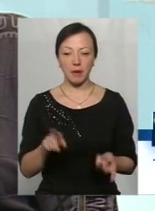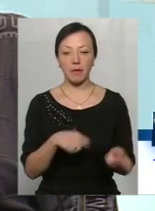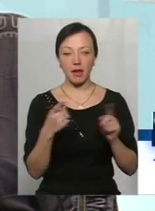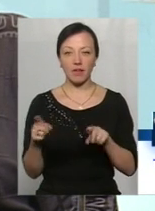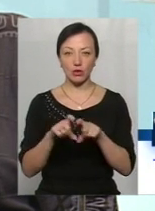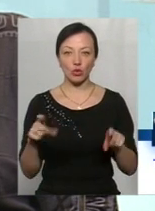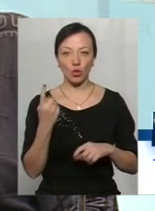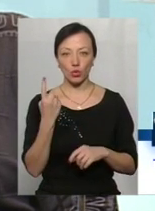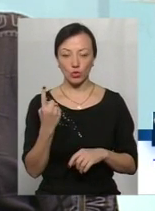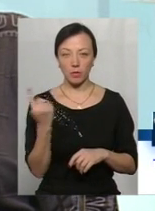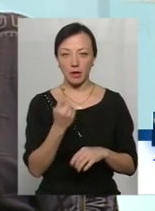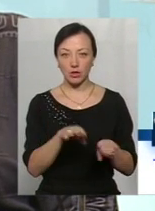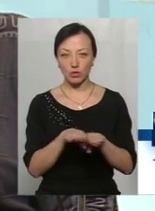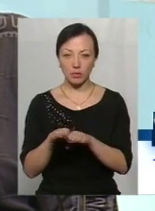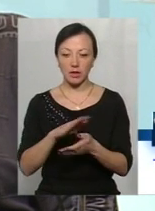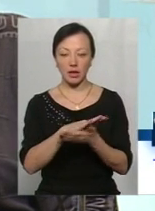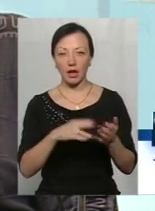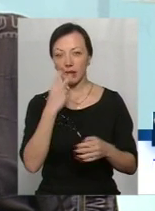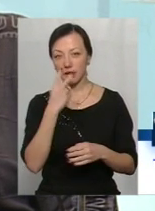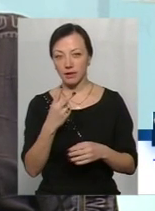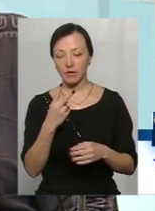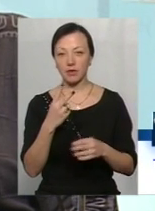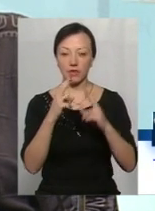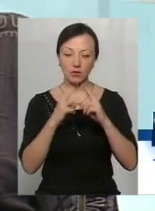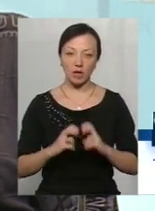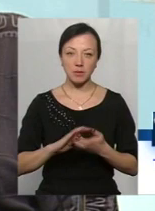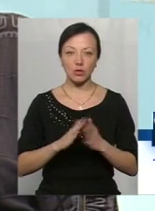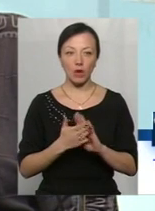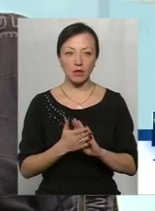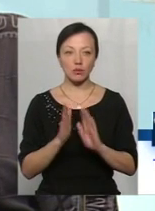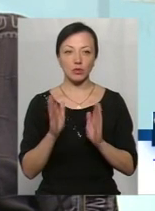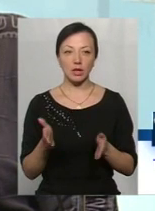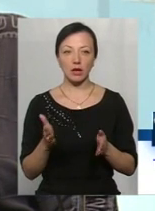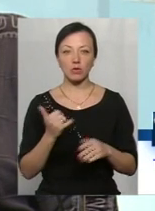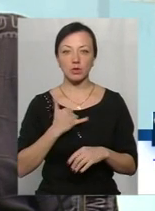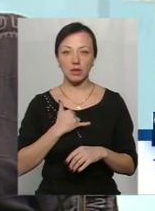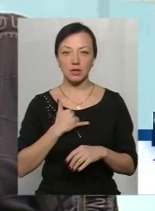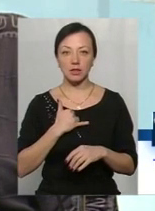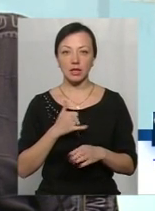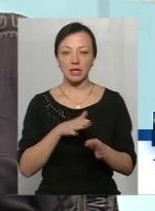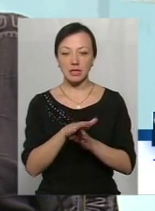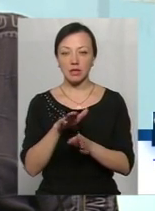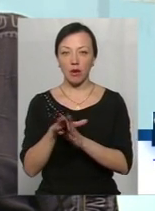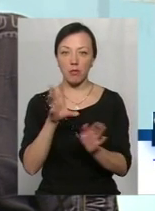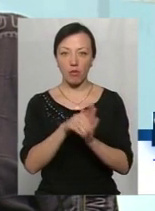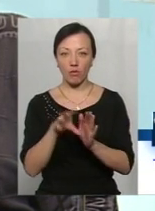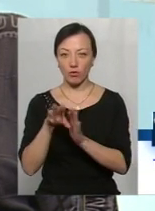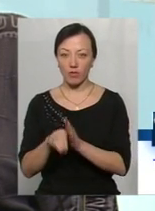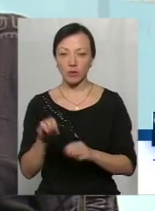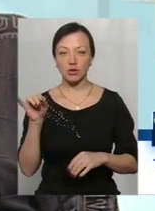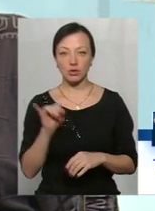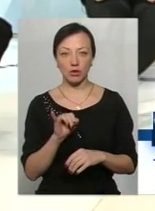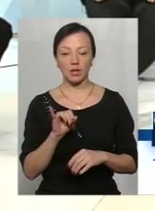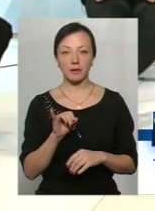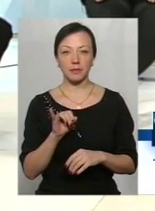школу одну перших ступенів і далі дивимося, вивчаємо ситуацію, яка буде нас з наповнюваністю. І